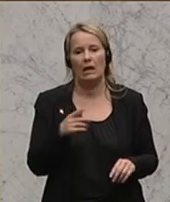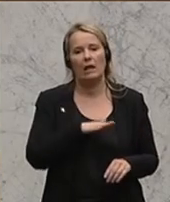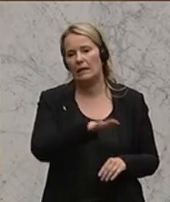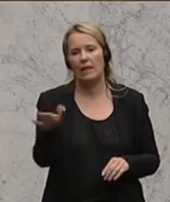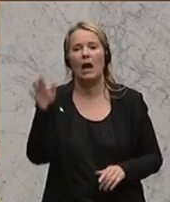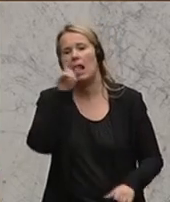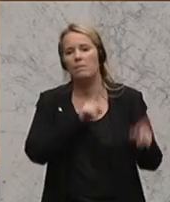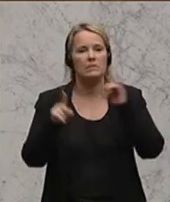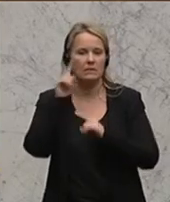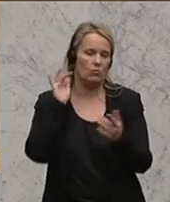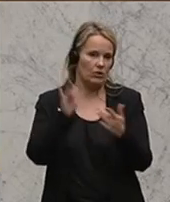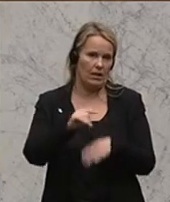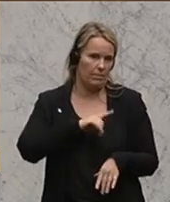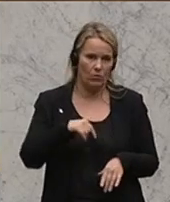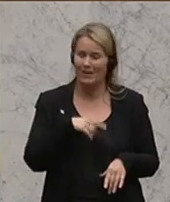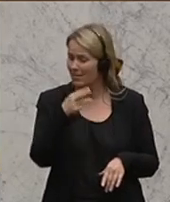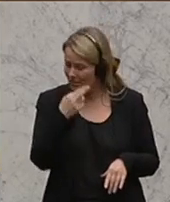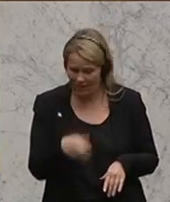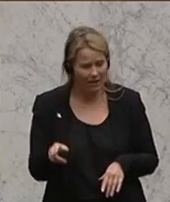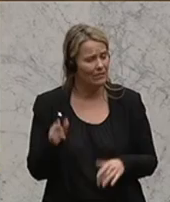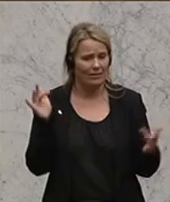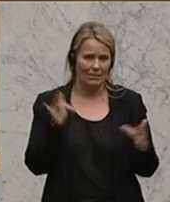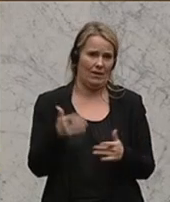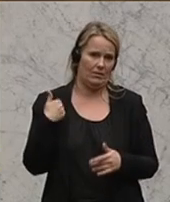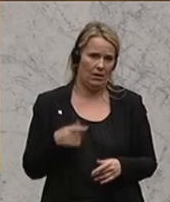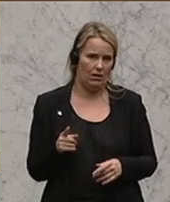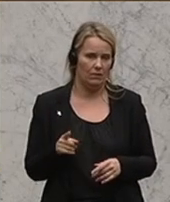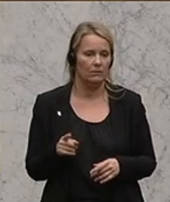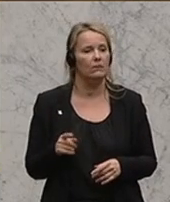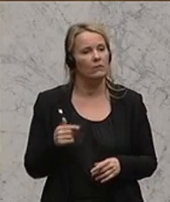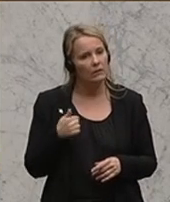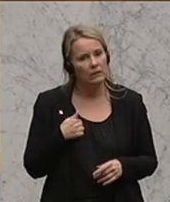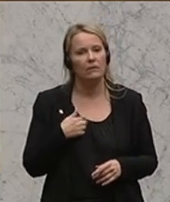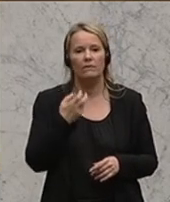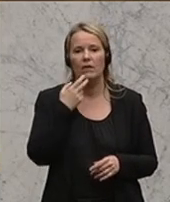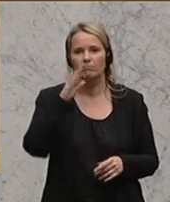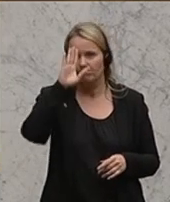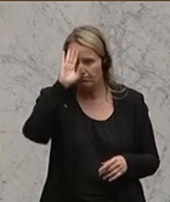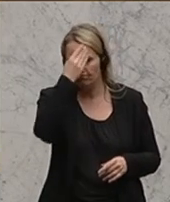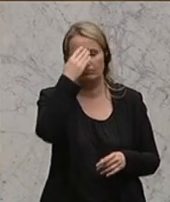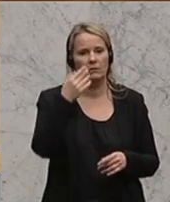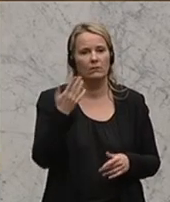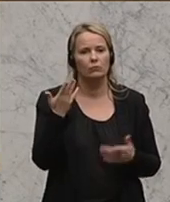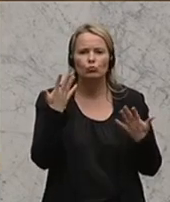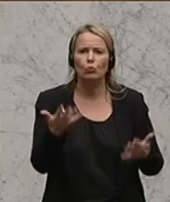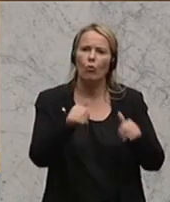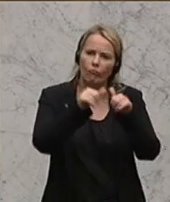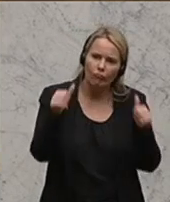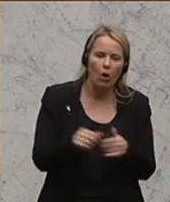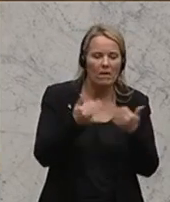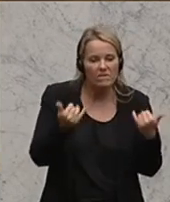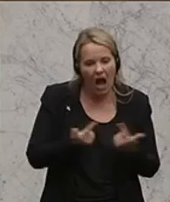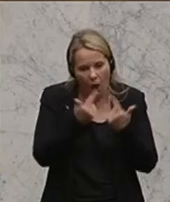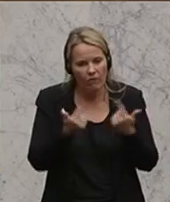Misstrauens gegen die Exekutive, ganz im Gegenteil. Es geht mir darum, dass wir einen Paradigmenwechsel brauchen, bei der Art und Weise, wie wir die